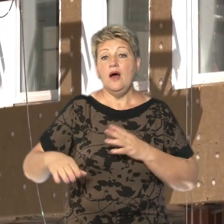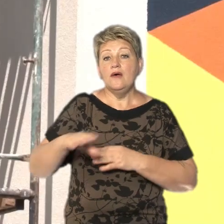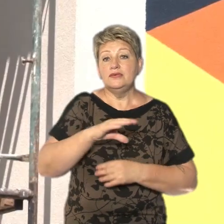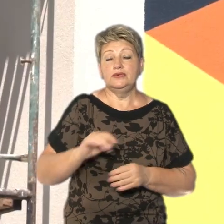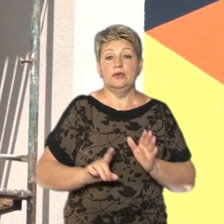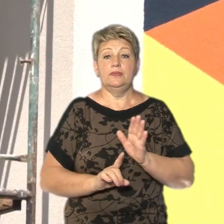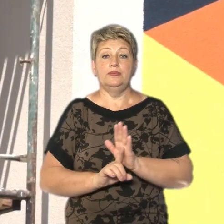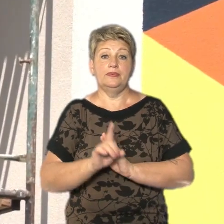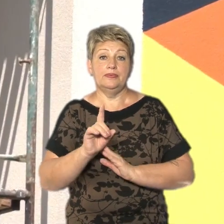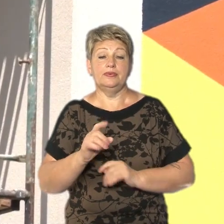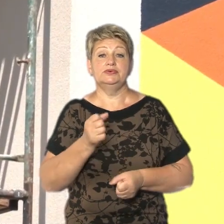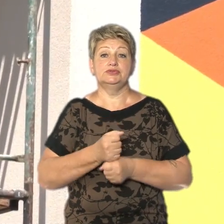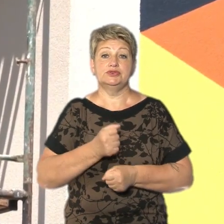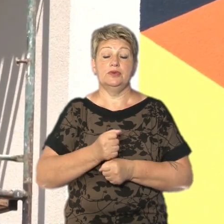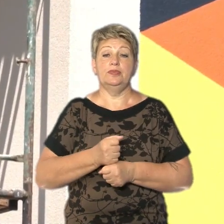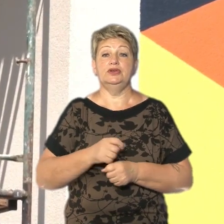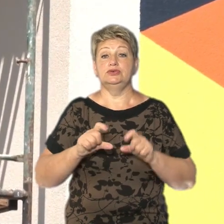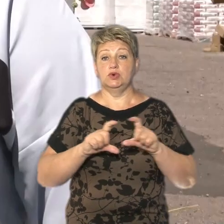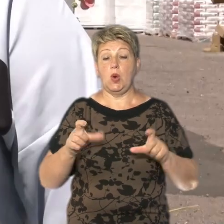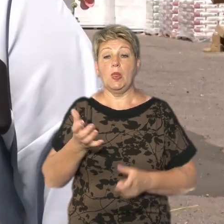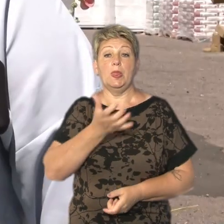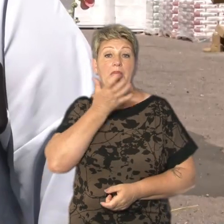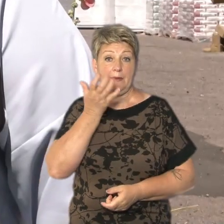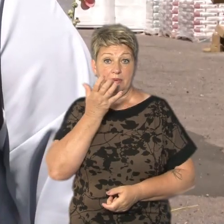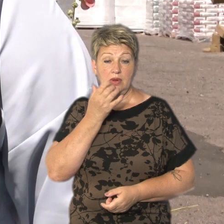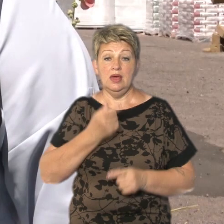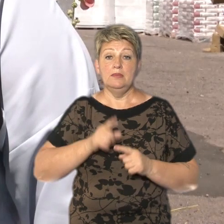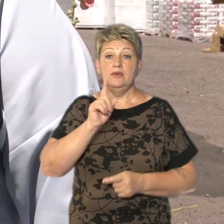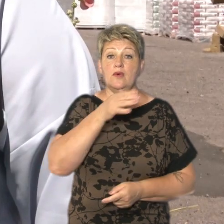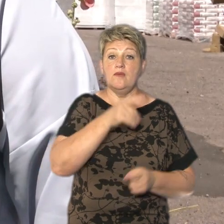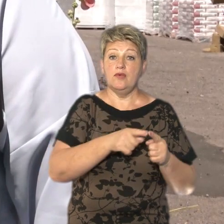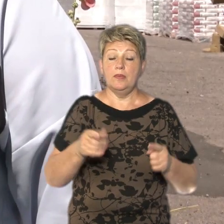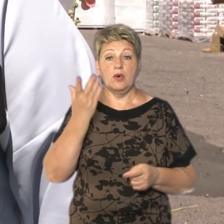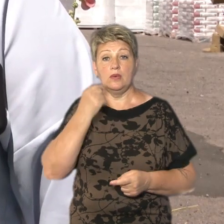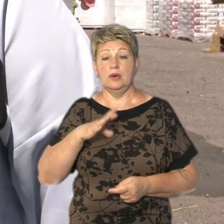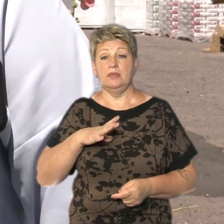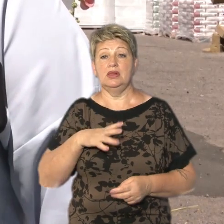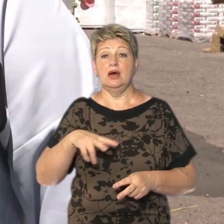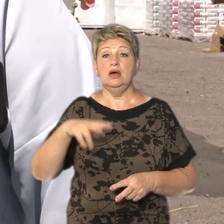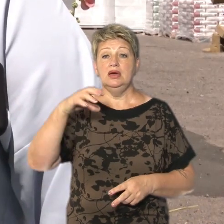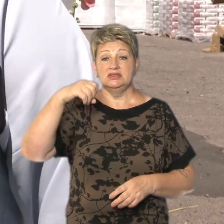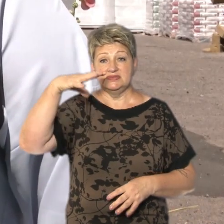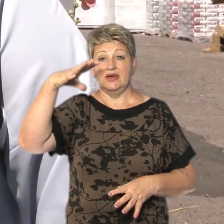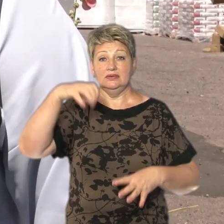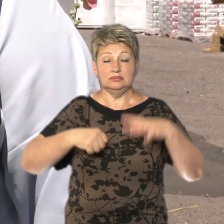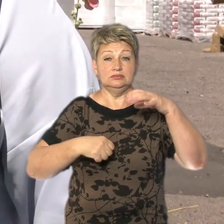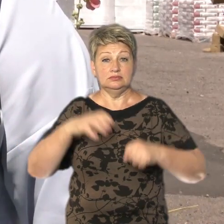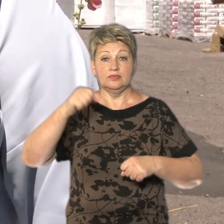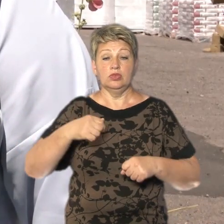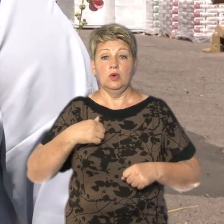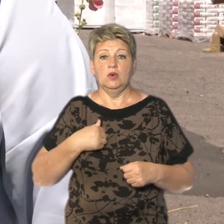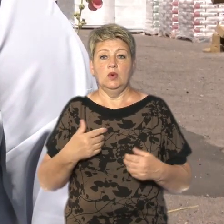зробити будівлю теплішою, говорить пані Оксана. Саме в той період, коли було досить тривало вимкнена електроенергія, в нас